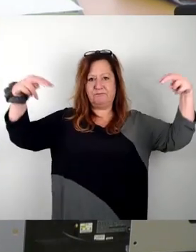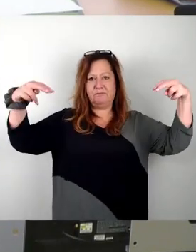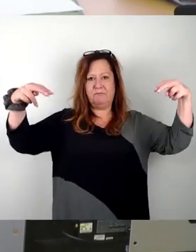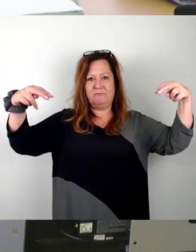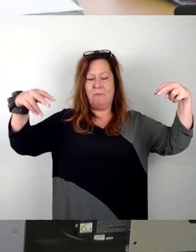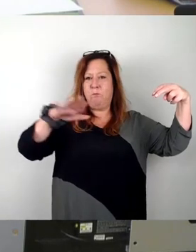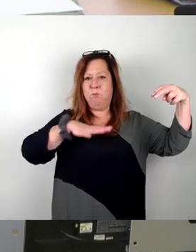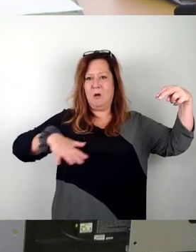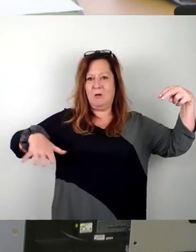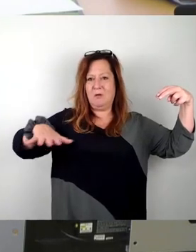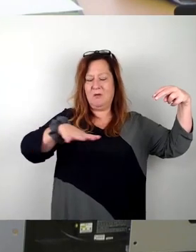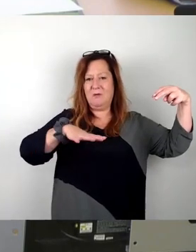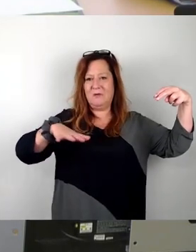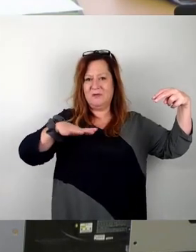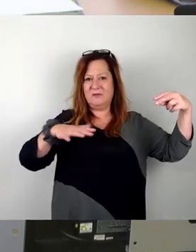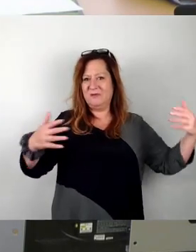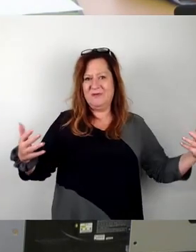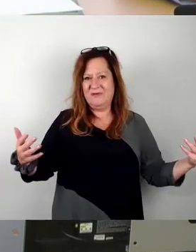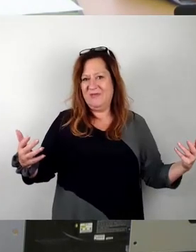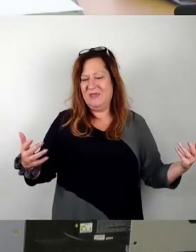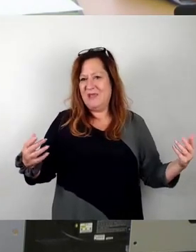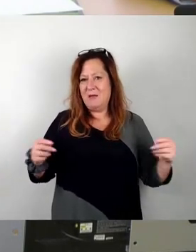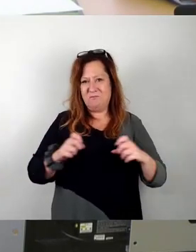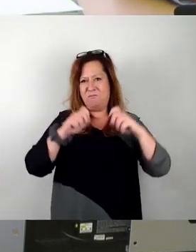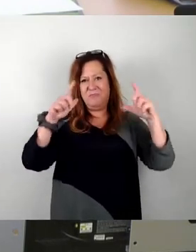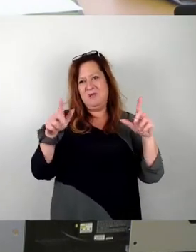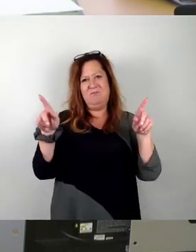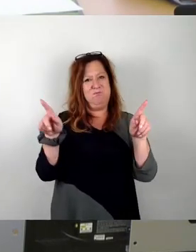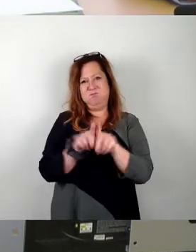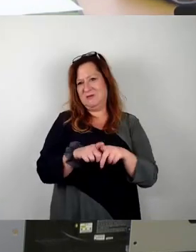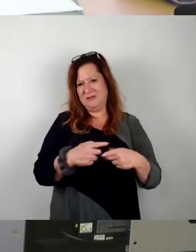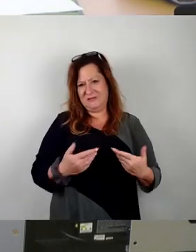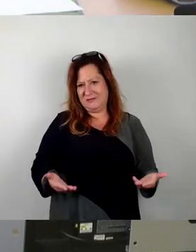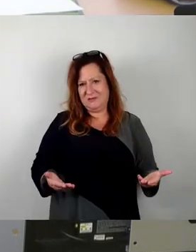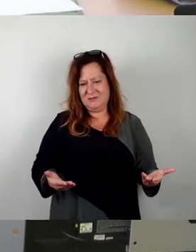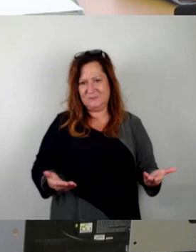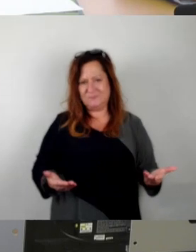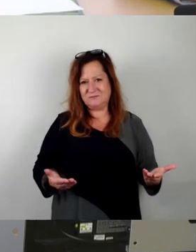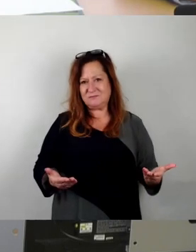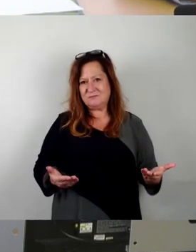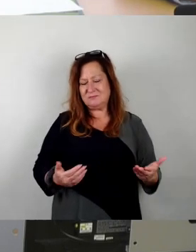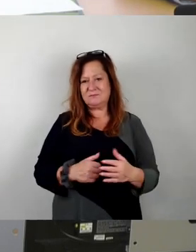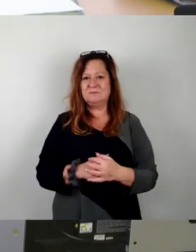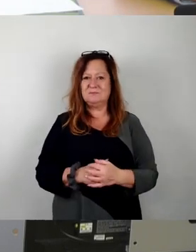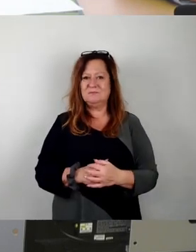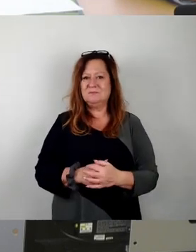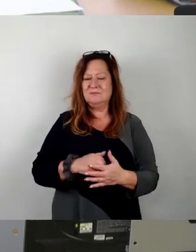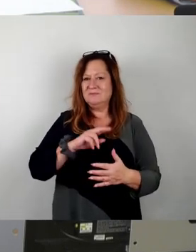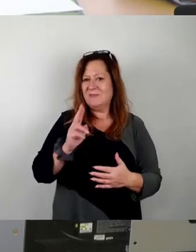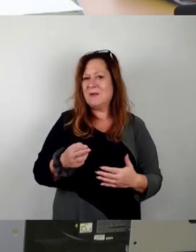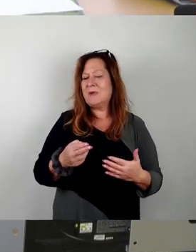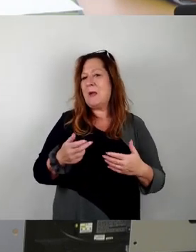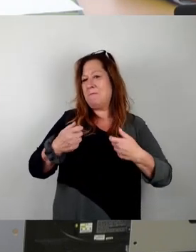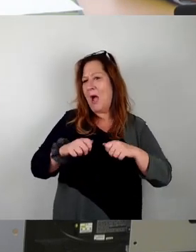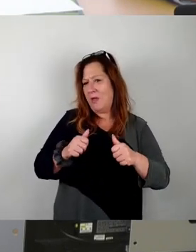mehr diesem Bild dieses englischen Gartens. Und das hat der Bauantrag gemacht. Jetzt hat es